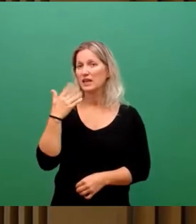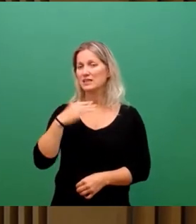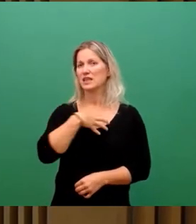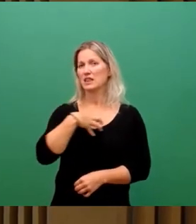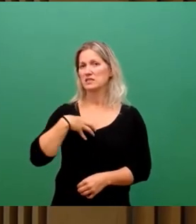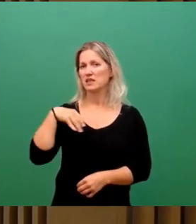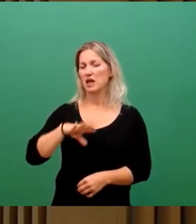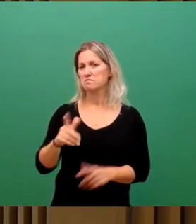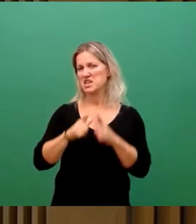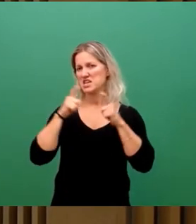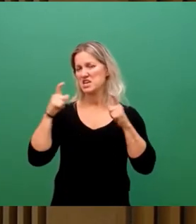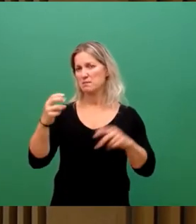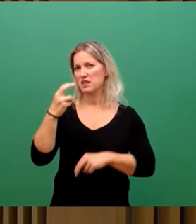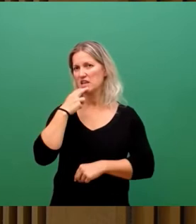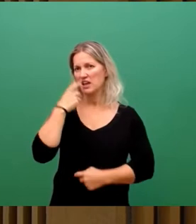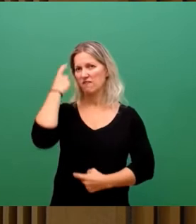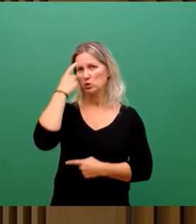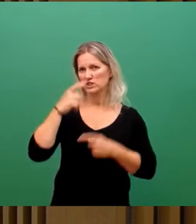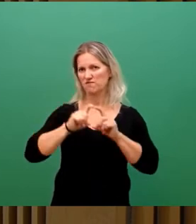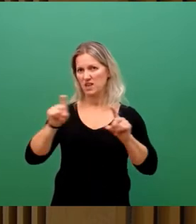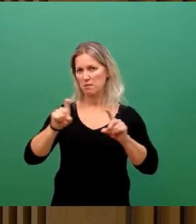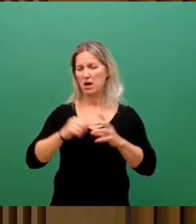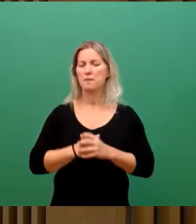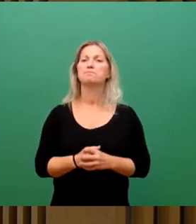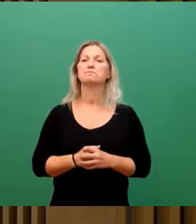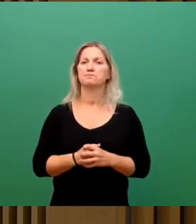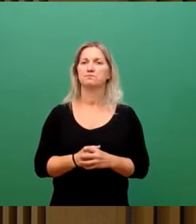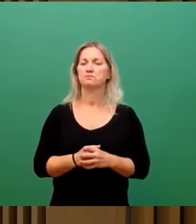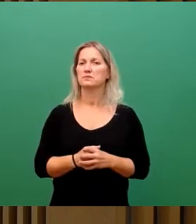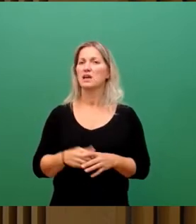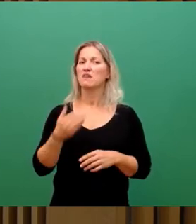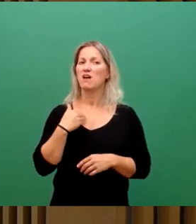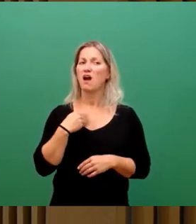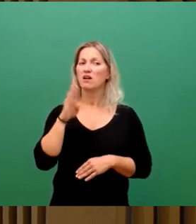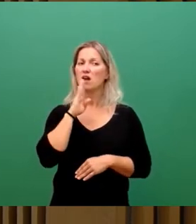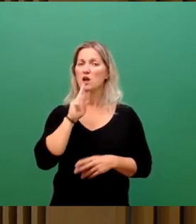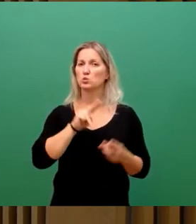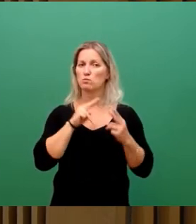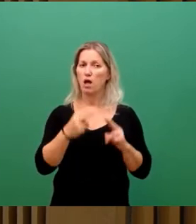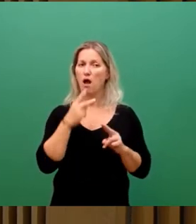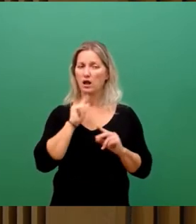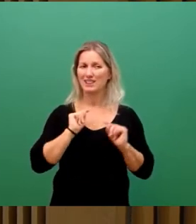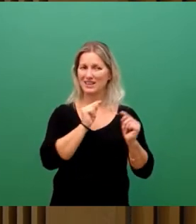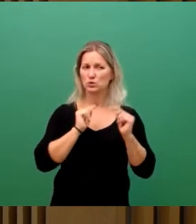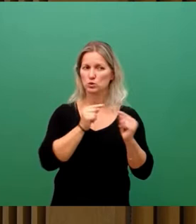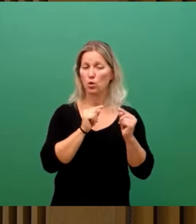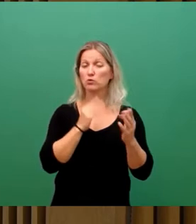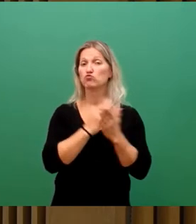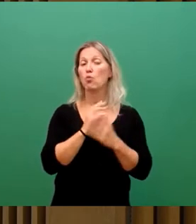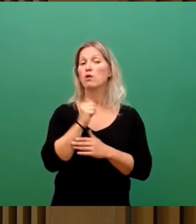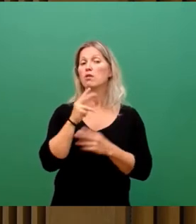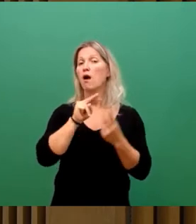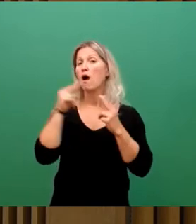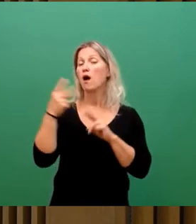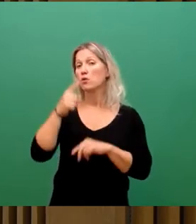Energieversorgungsunternehmen in Deutschland. Im Zuge der Diskussion rund um die Gasumlage veröffentlichten bereits einige andere große deutsche